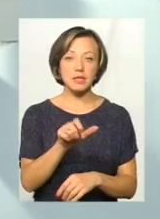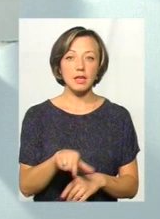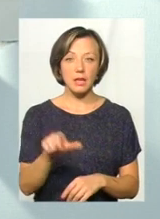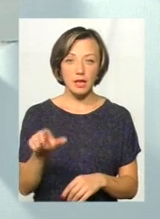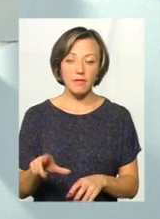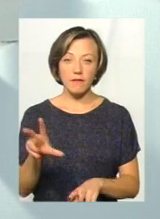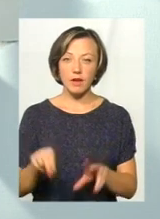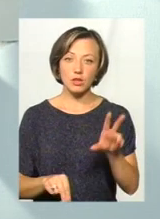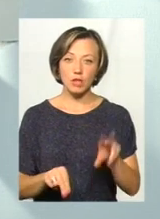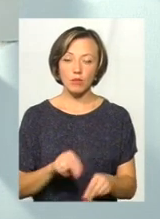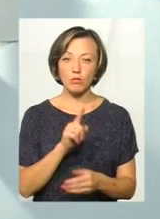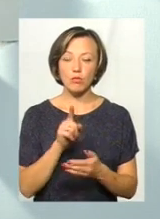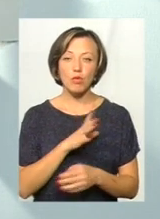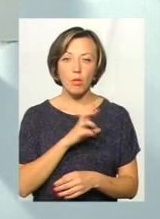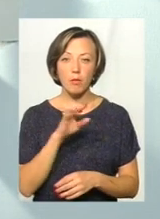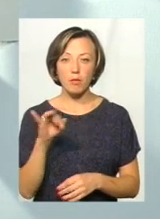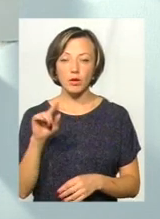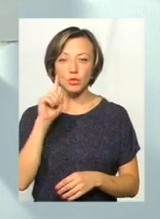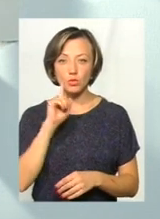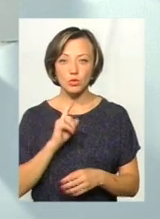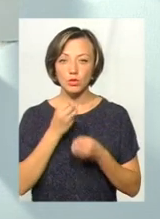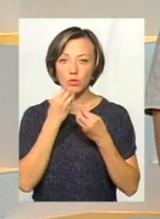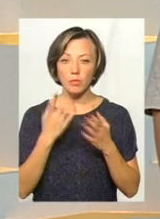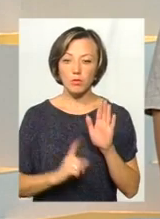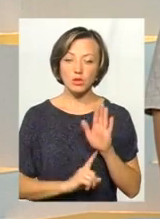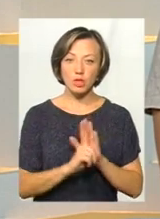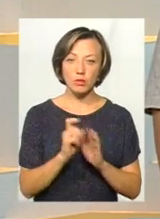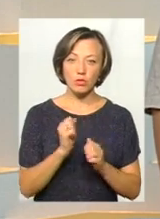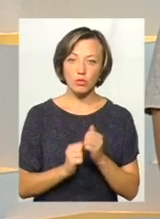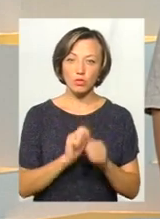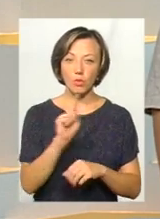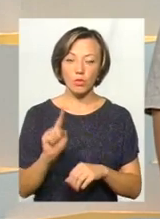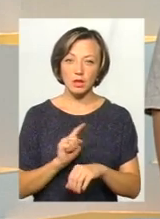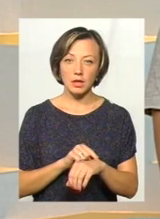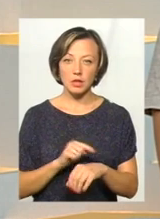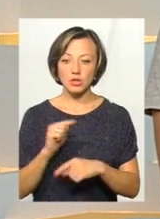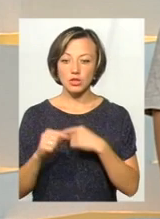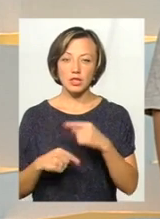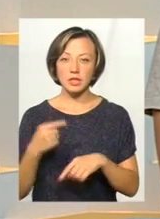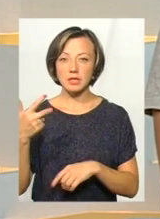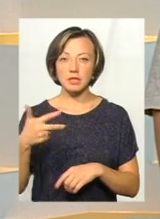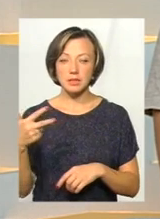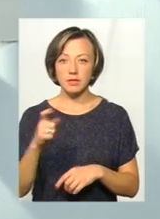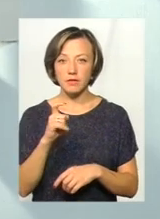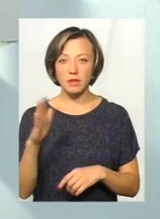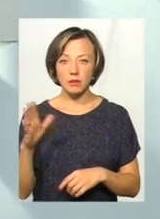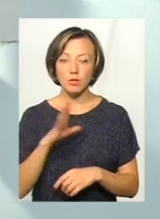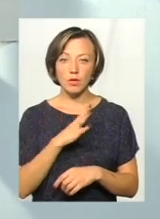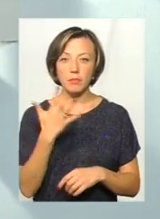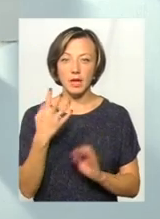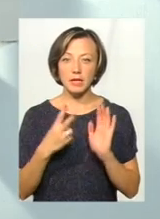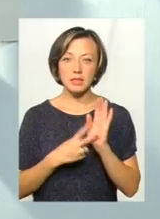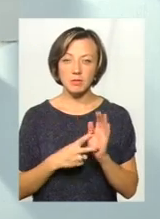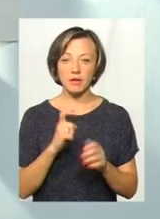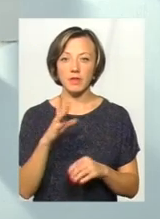ми вважаємо, що було б дуже добре і зручно, для того, щоб чи на початку кожні години, чи через кожні півгодини, хоча б було 5-7